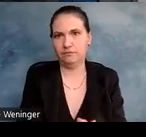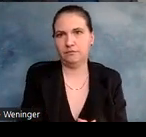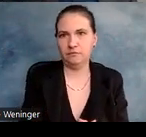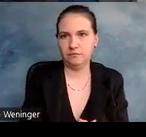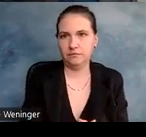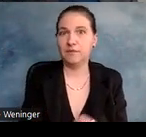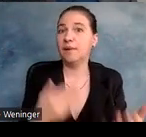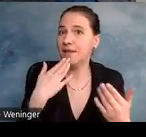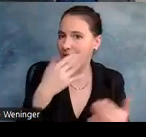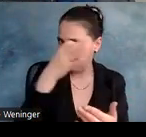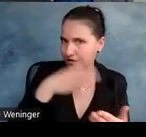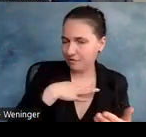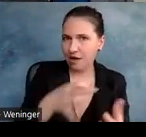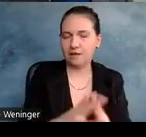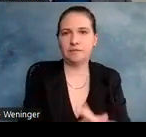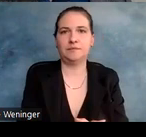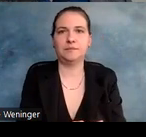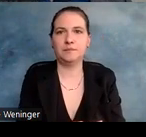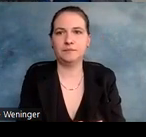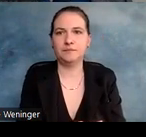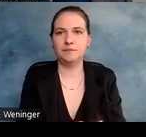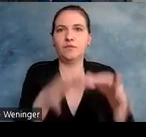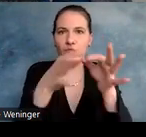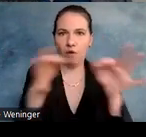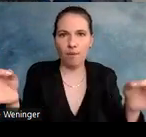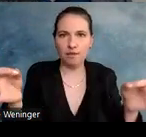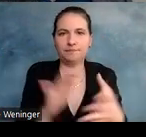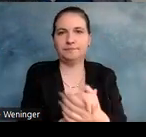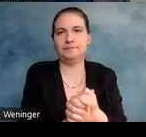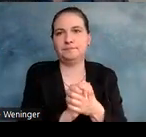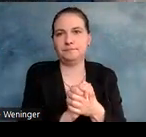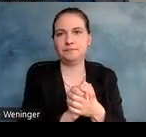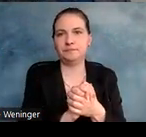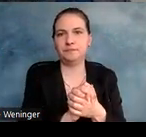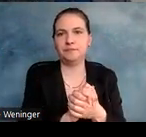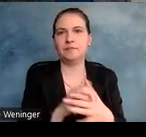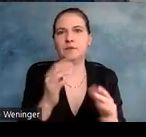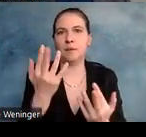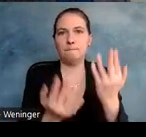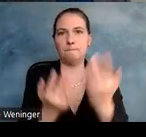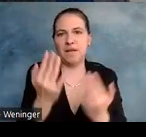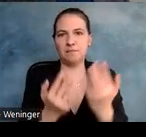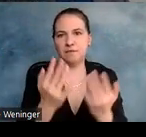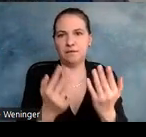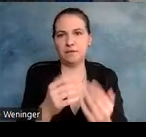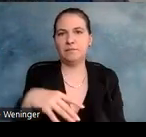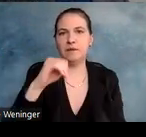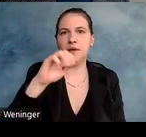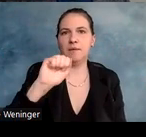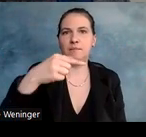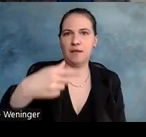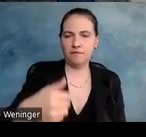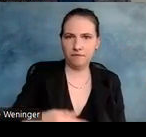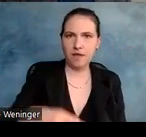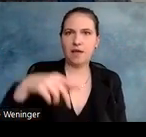Danke für die Frage. So, Formeln. Also bei der Mathematik, es gibt zwar MathML zum Beispiel